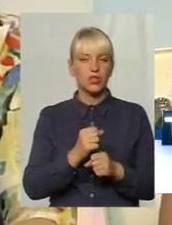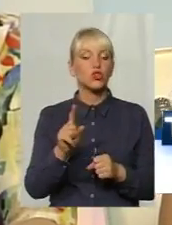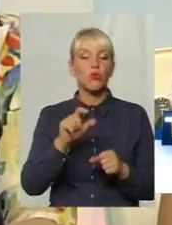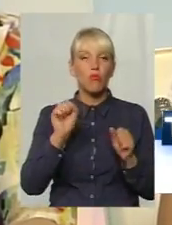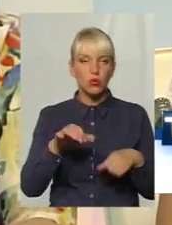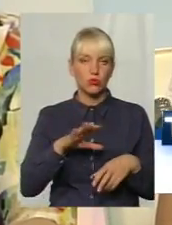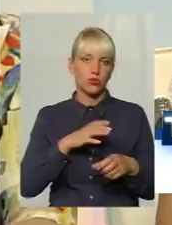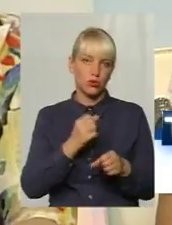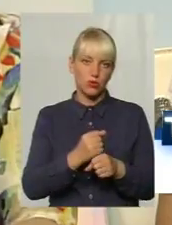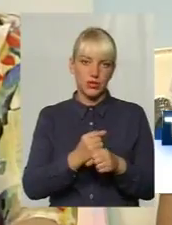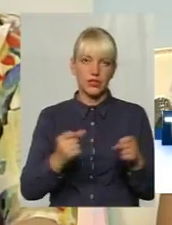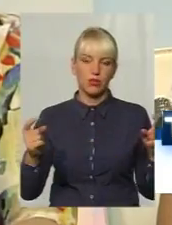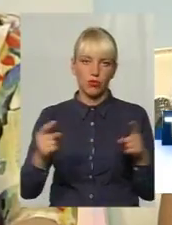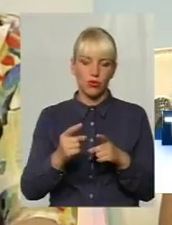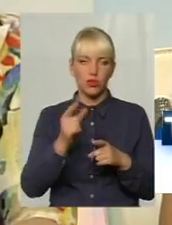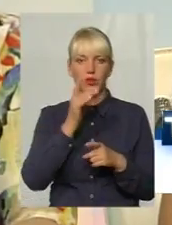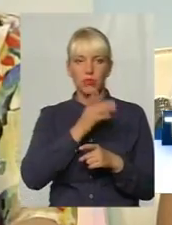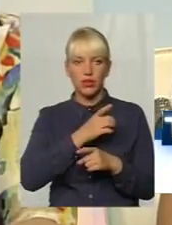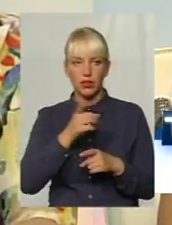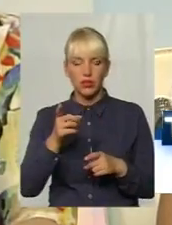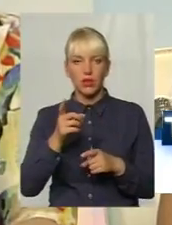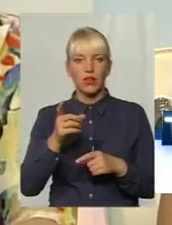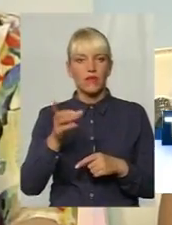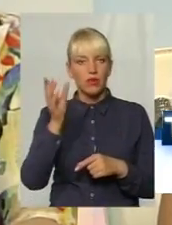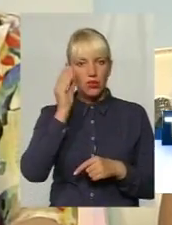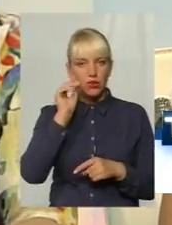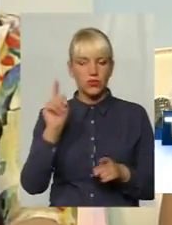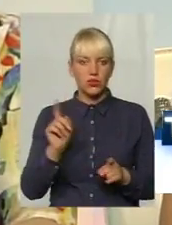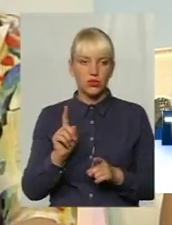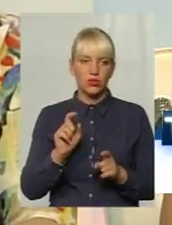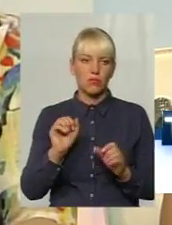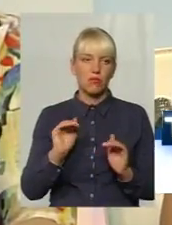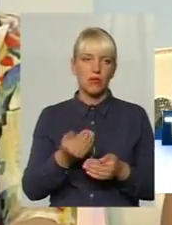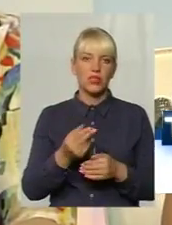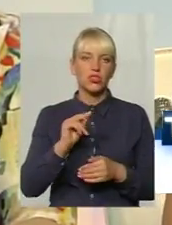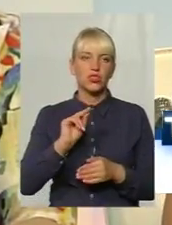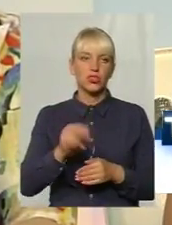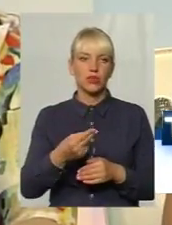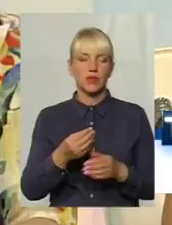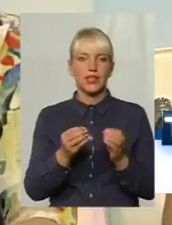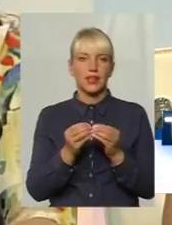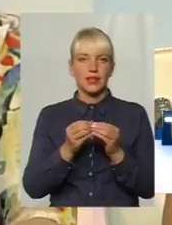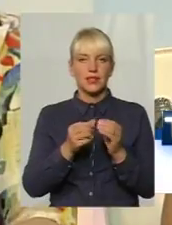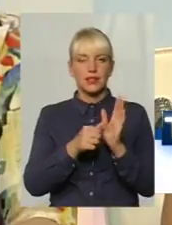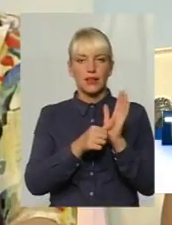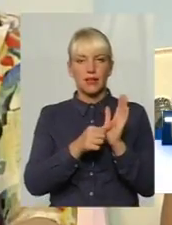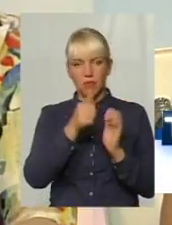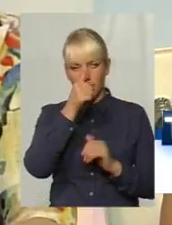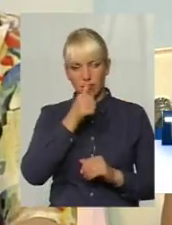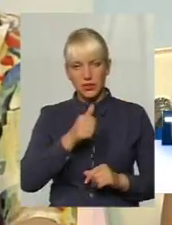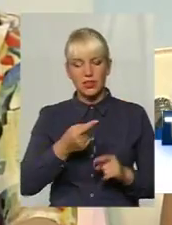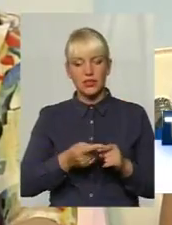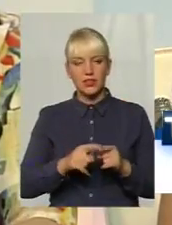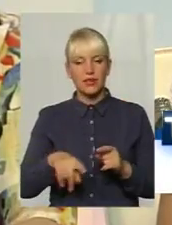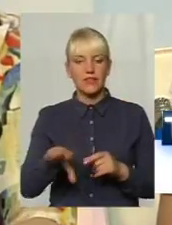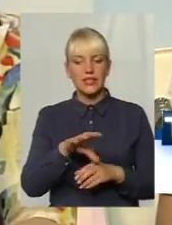менше десь місяців 10, це вже зроблено, це